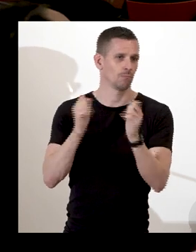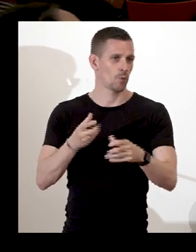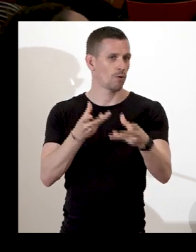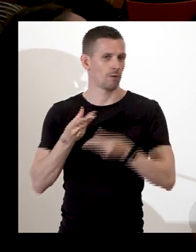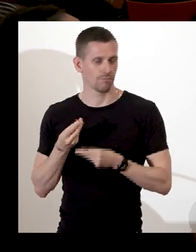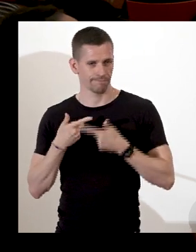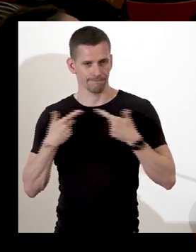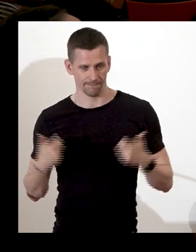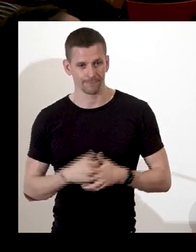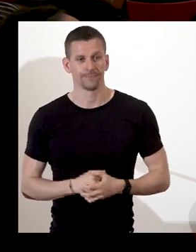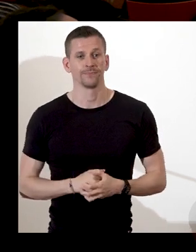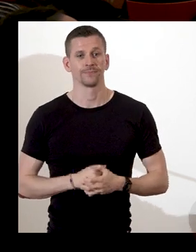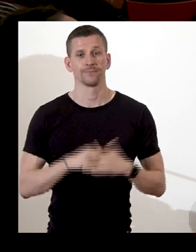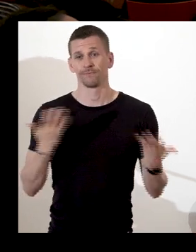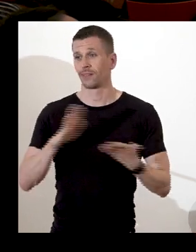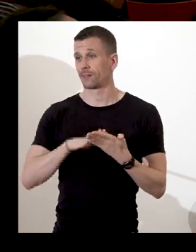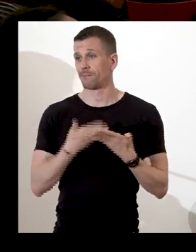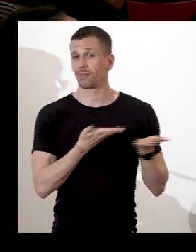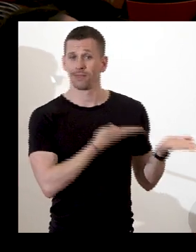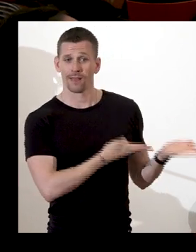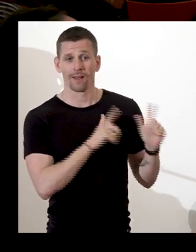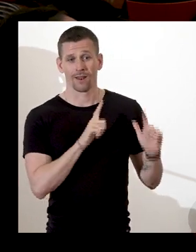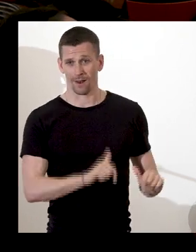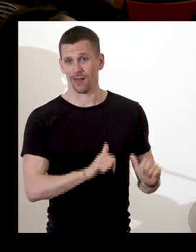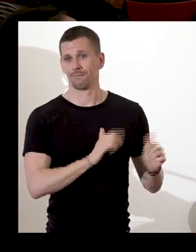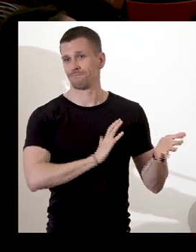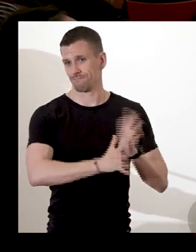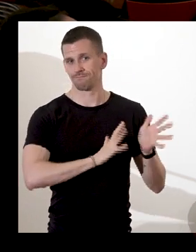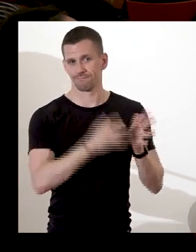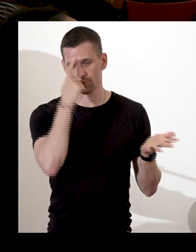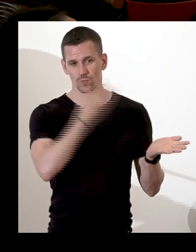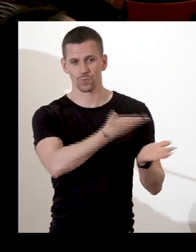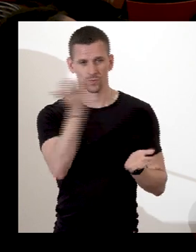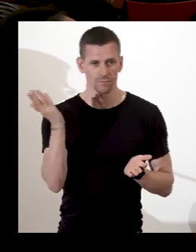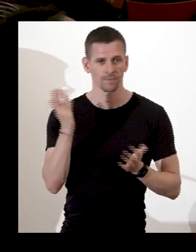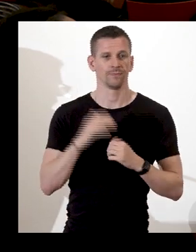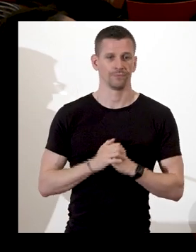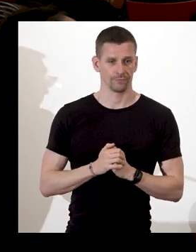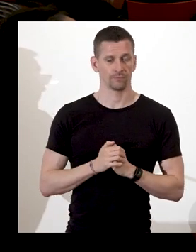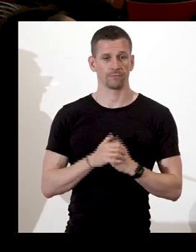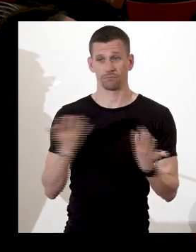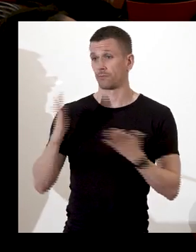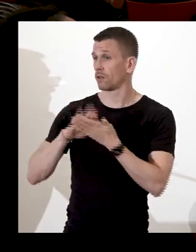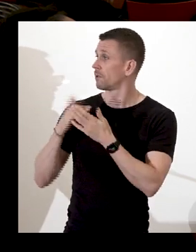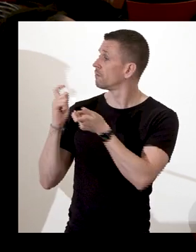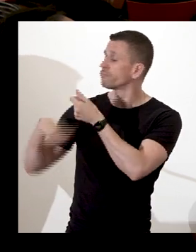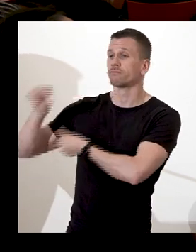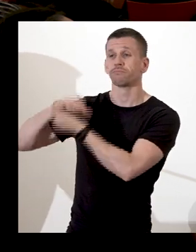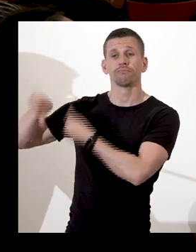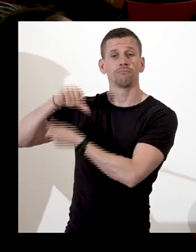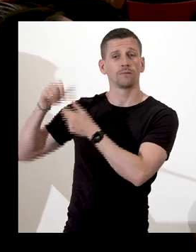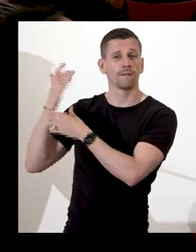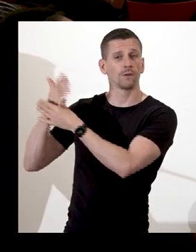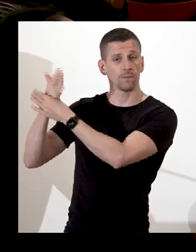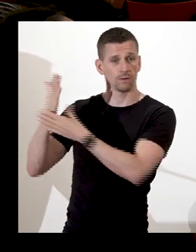proposer une traduction simultanée en langue des signes des différentes interventions. Les techniciens du PAM,